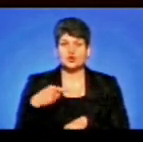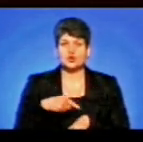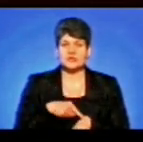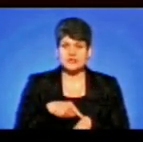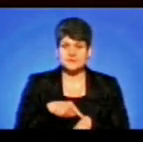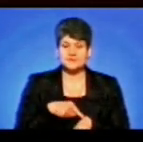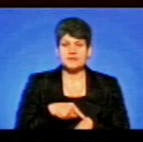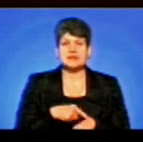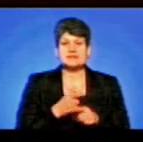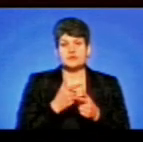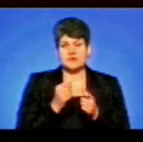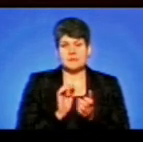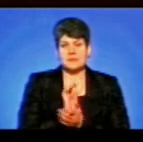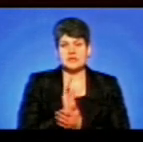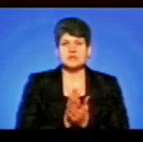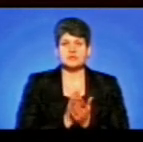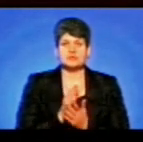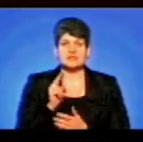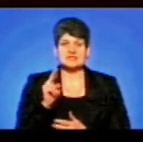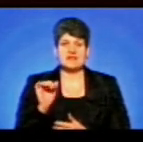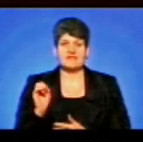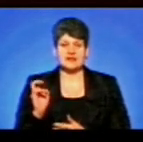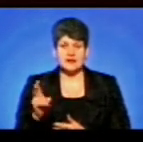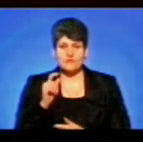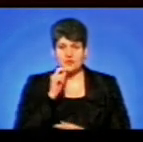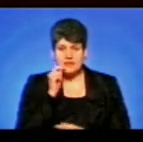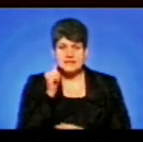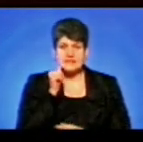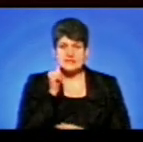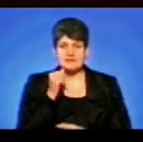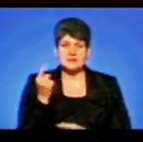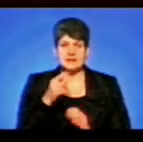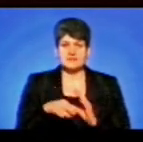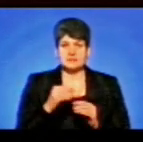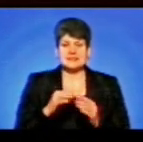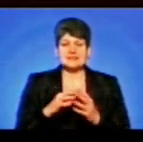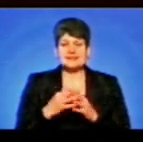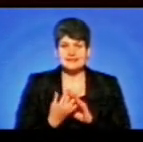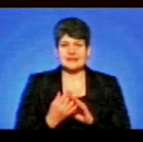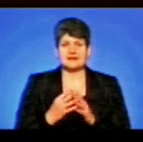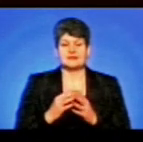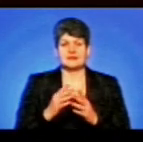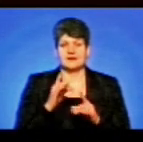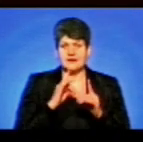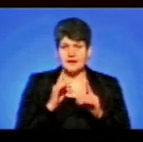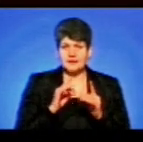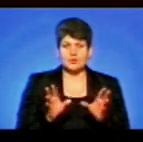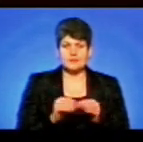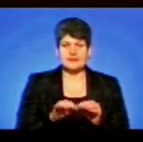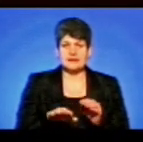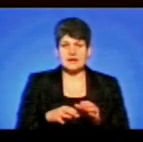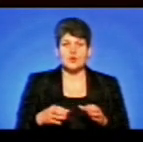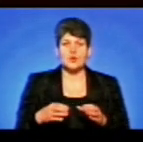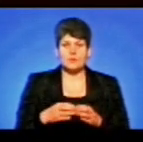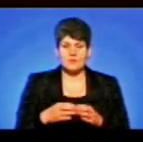зазначу, за інформацією пресслужби ЦВК, в Україні завтра перші вибори депутатів сільських, селищних, міських рад, об'єднаних територіальних